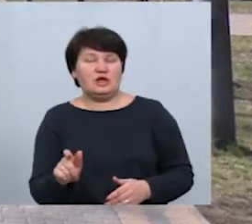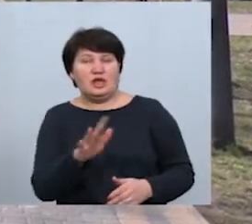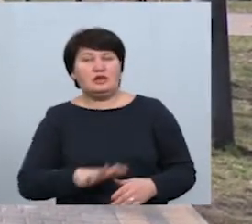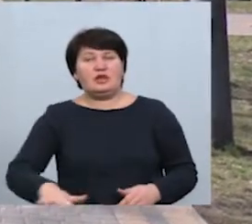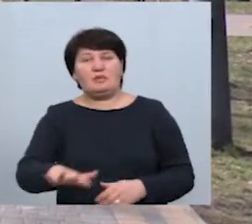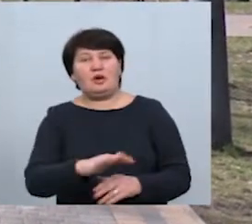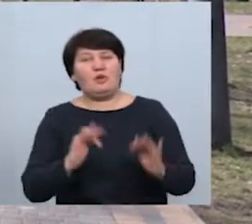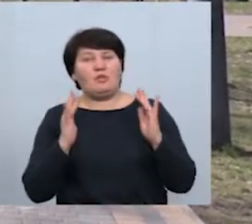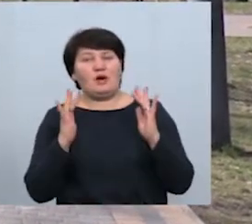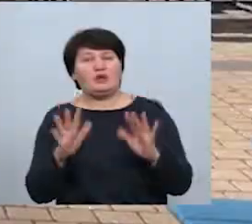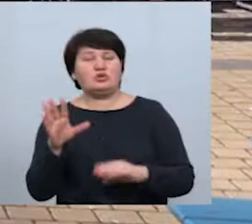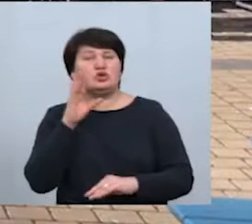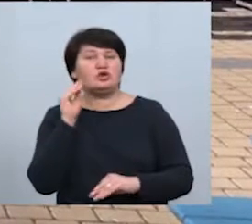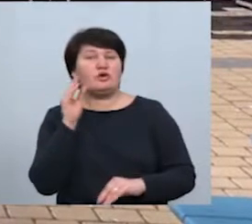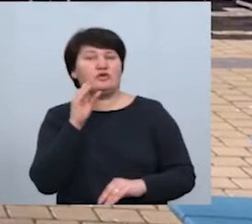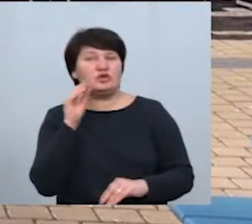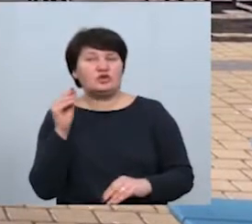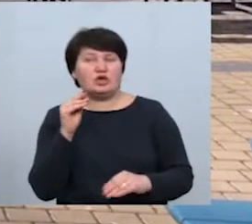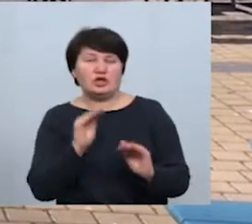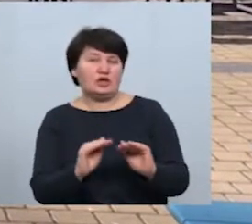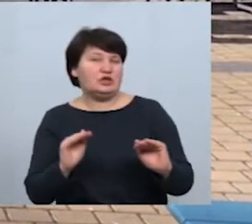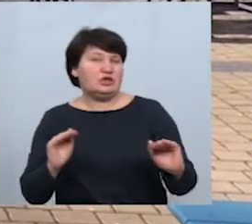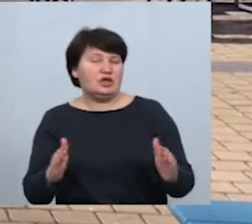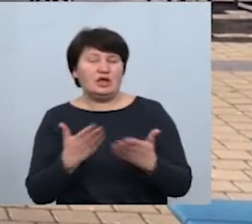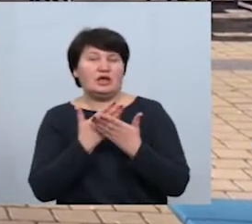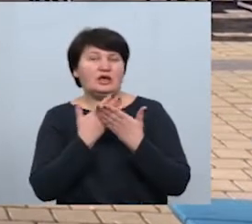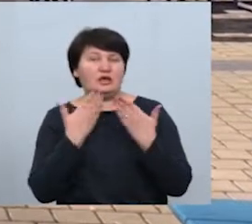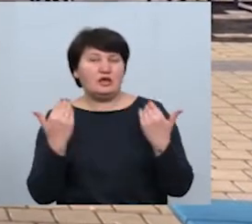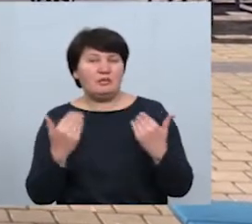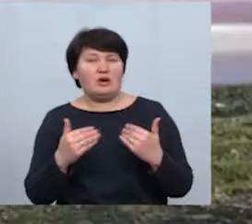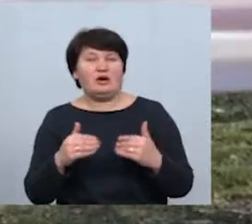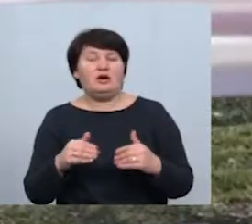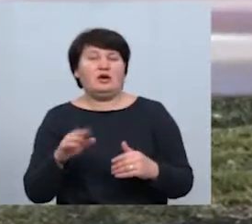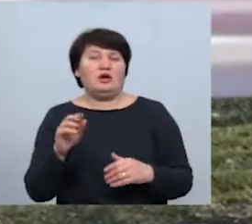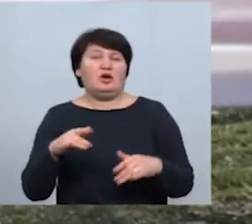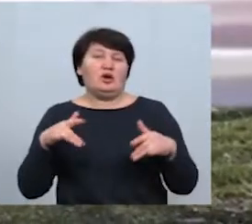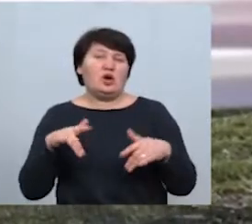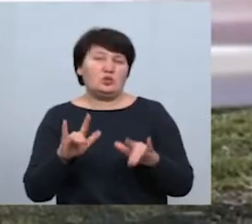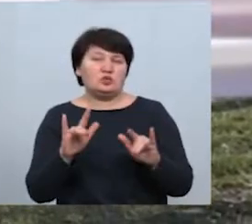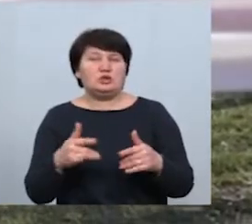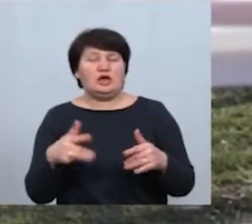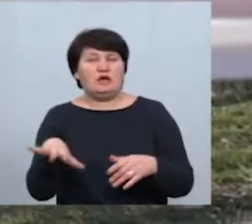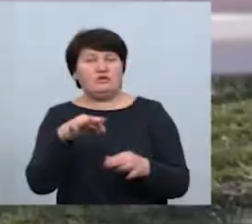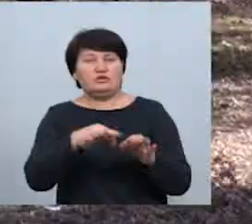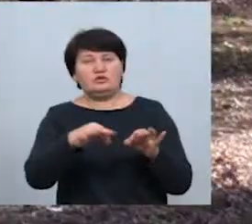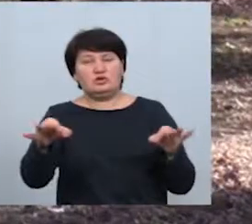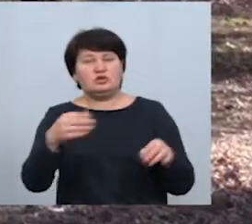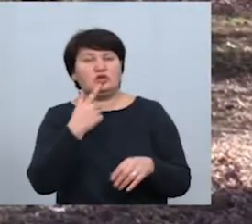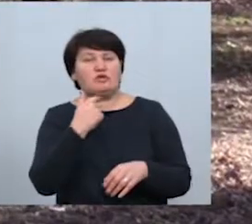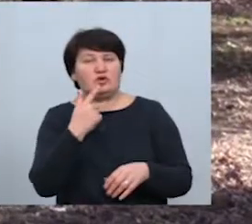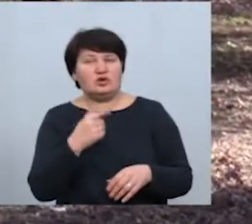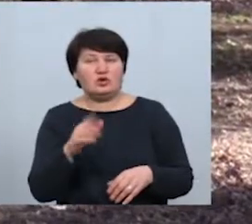парку імені Тараса Шевченка я дітей не зустріла. Каруселі та гірки обгороджені червоними стрічками. Ірина